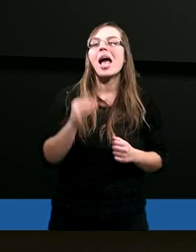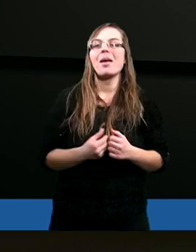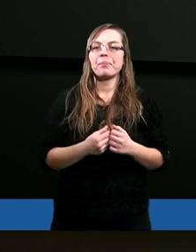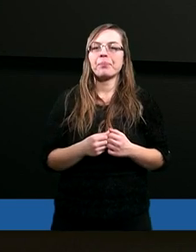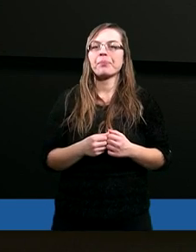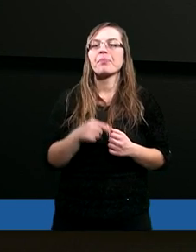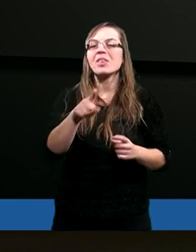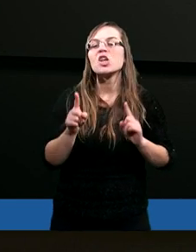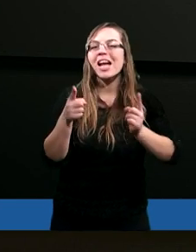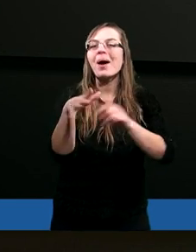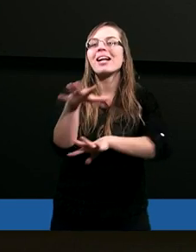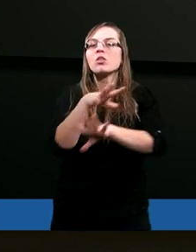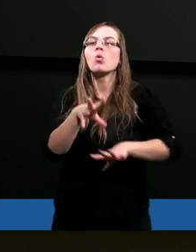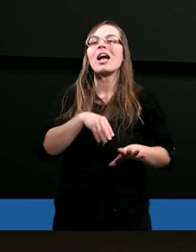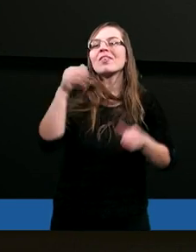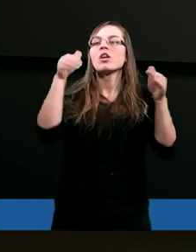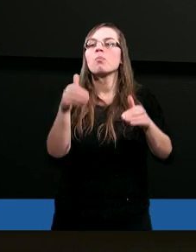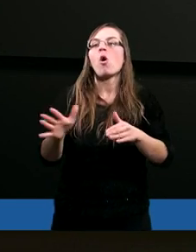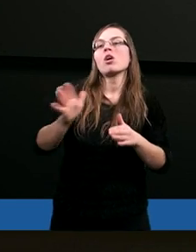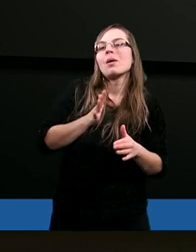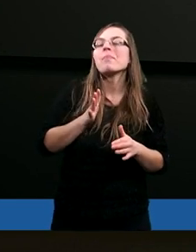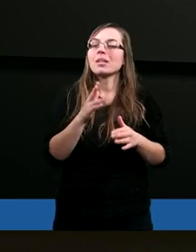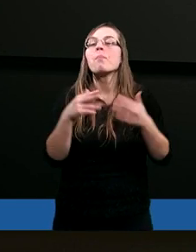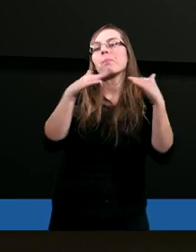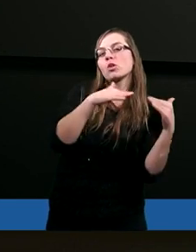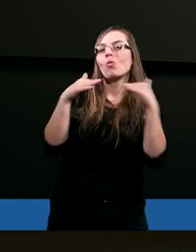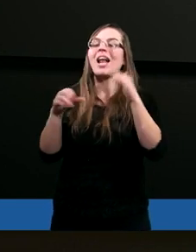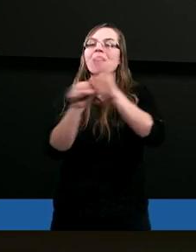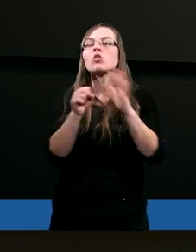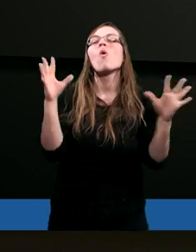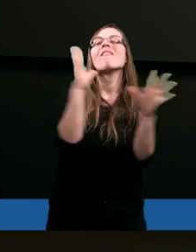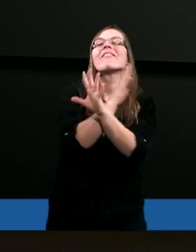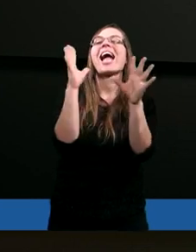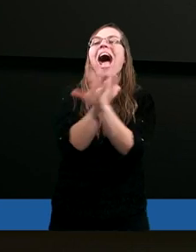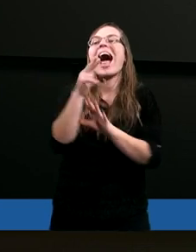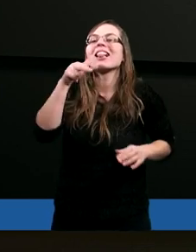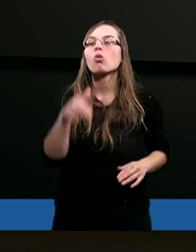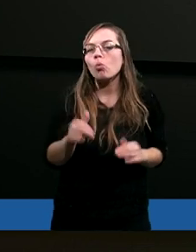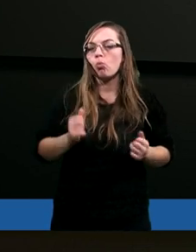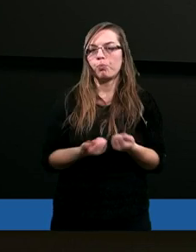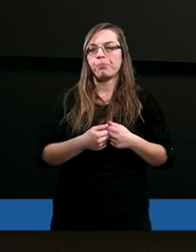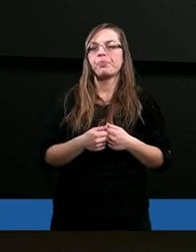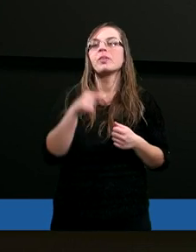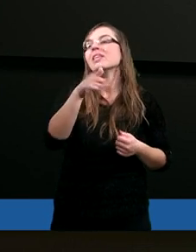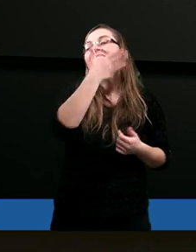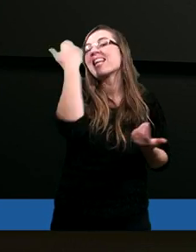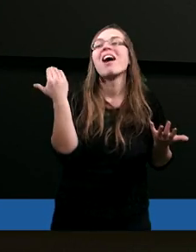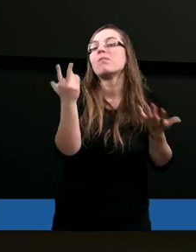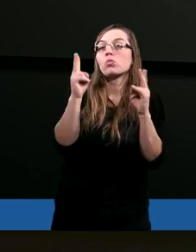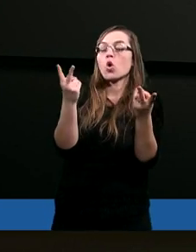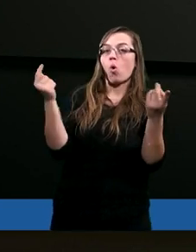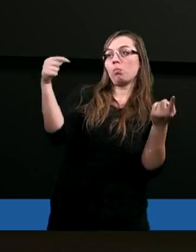działanie Ducha Świętego może być przyrównane do działania wiatru. Nie wiesz, skąd